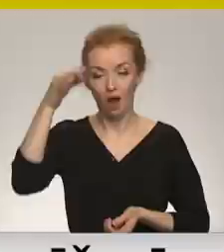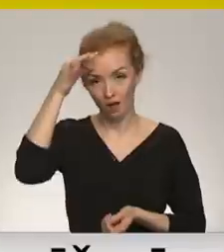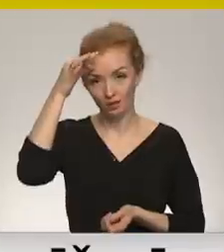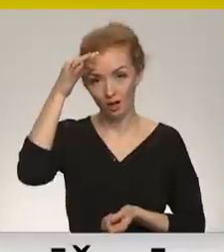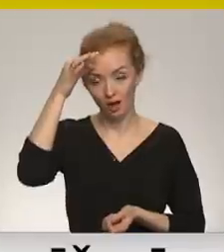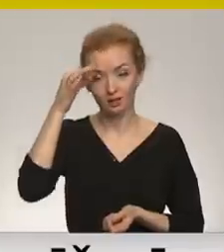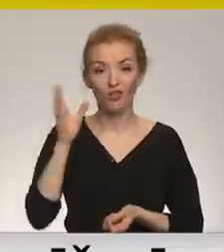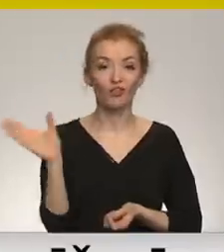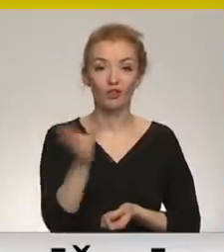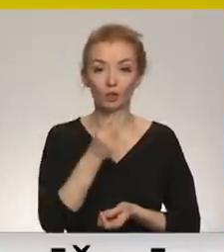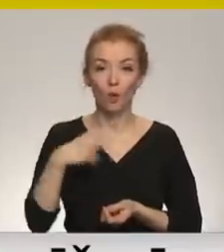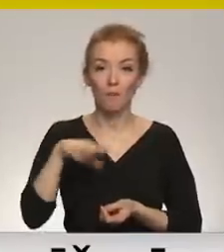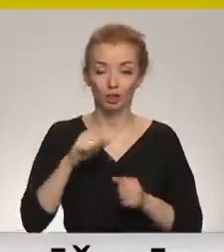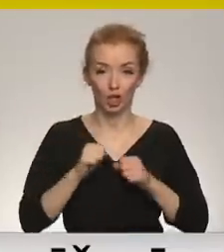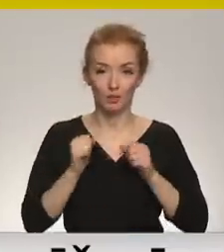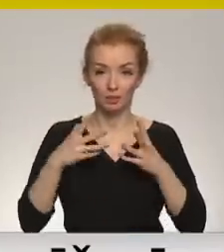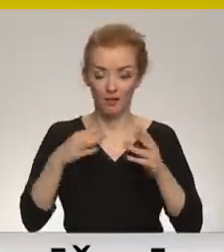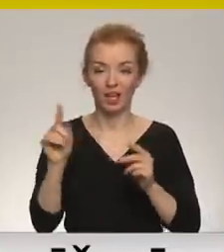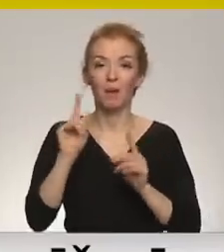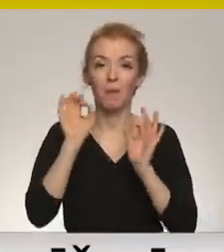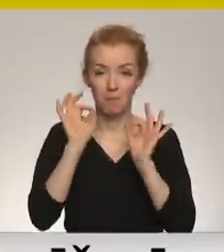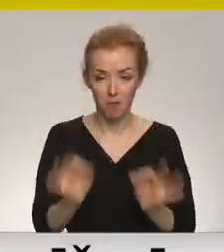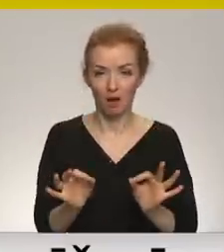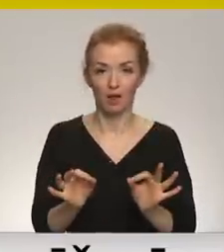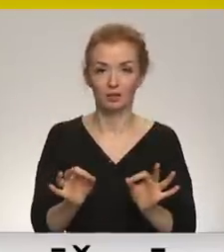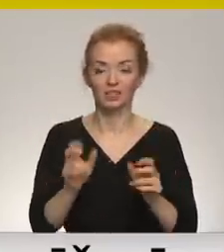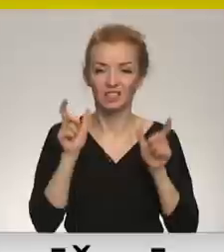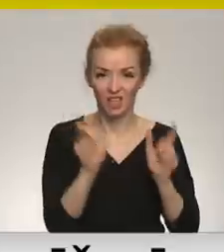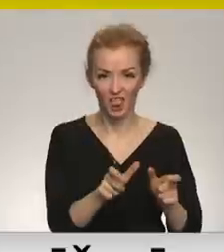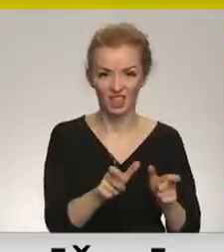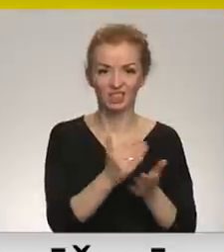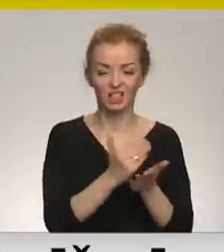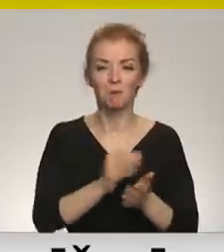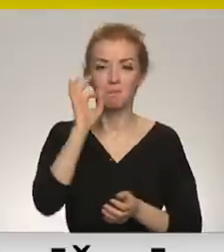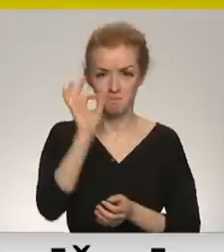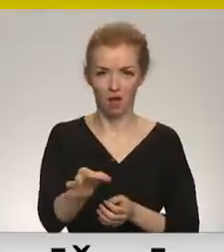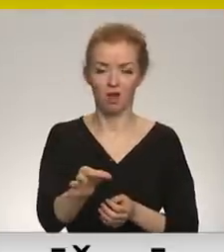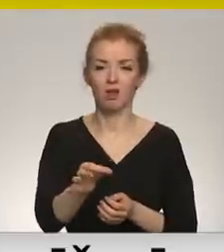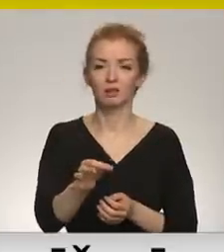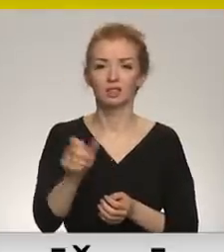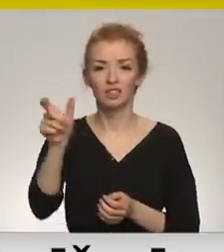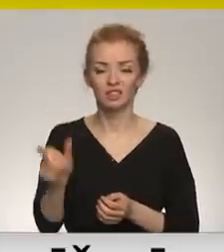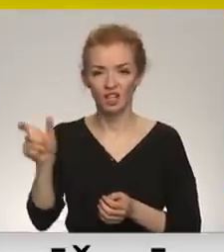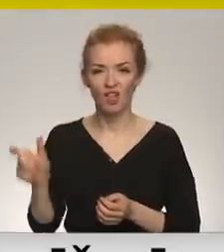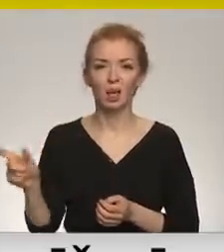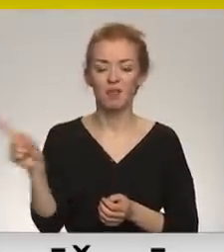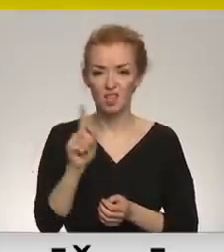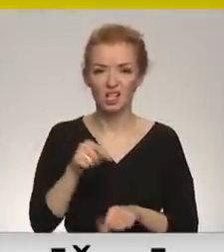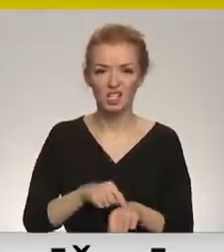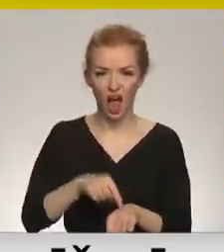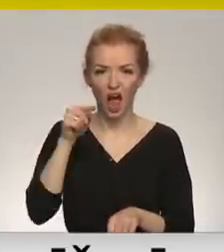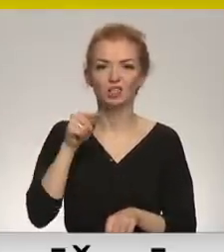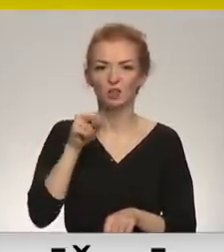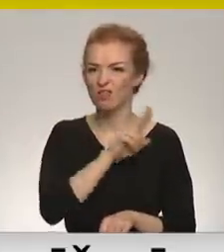viss, kas šobrīd tiek darīts, ir pareiza lieta. Sankcijas ir pareiza lieta. Cilvēkiem ir jāsajūt